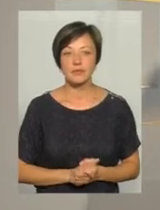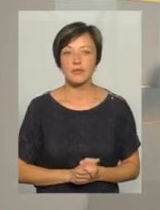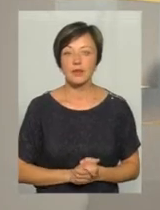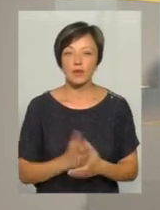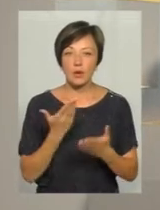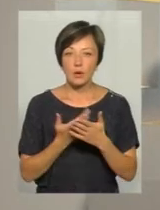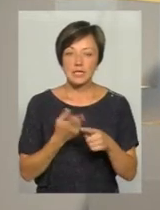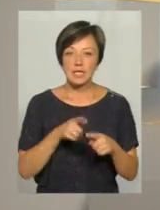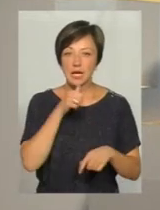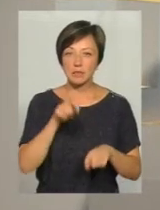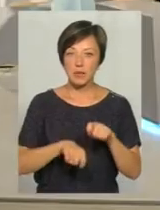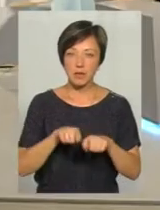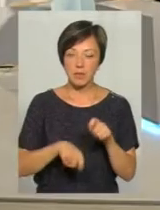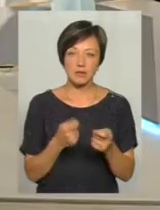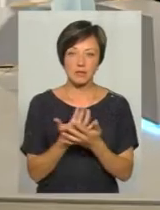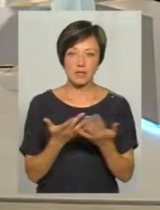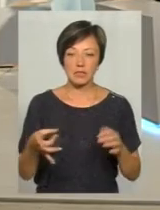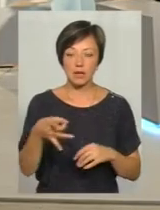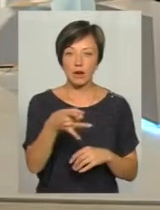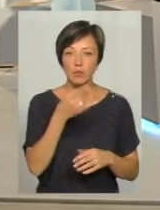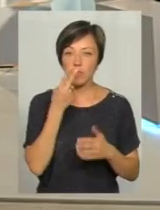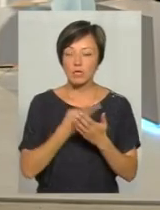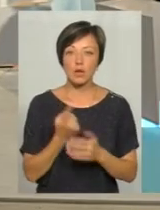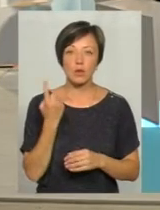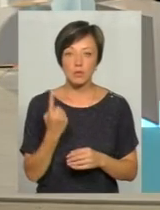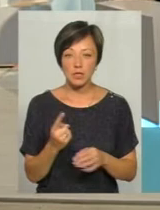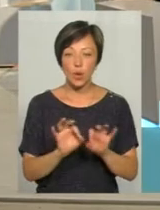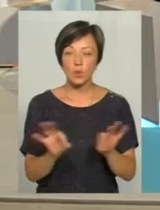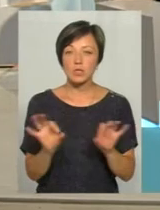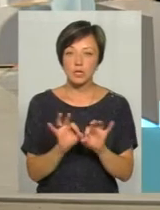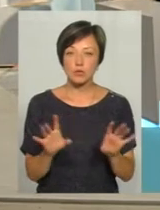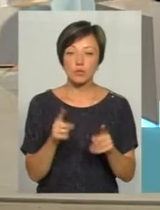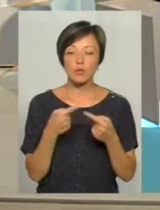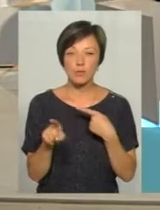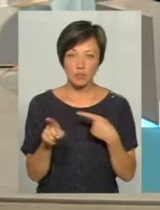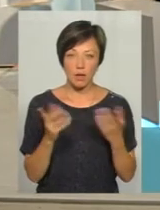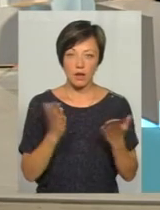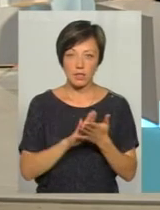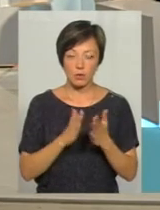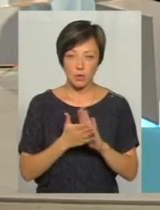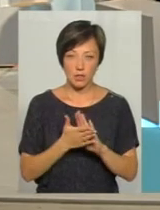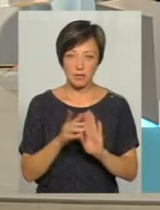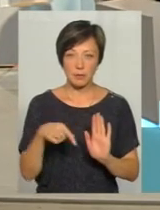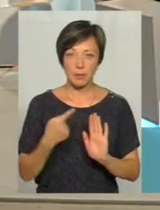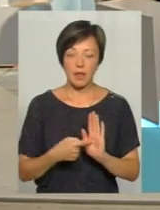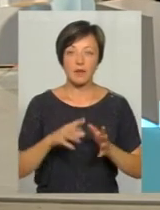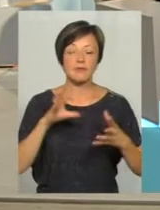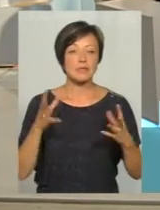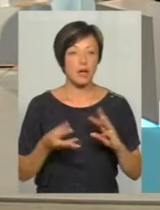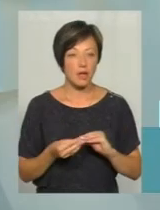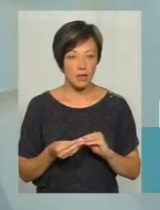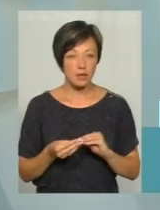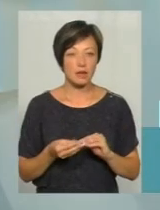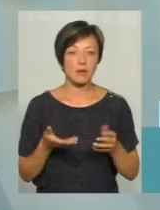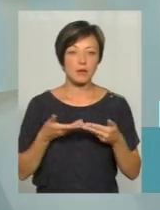Цей експеримент був в різних районах, ми показали тільки один, а розкажіть, що було в інших, яка ситуація? Ну, взагалі, ми